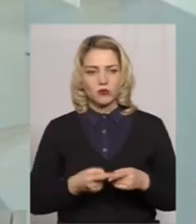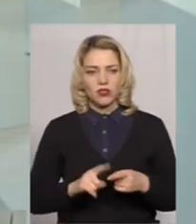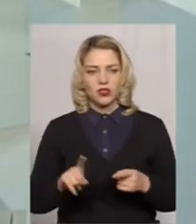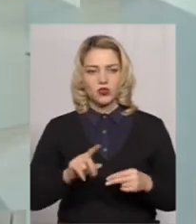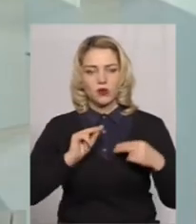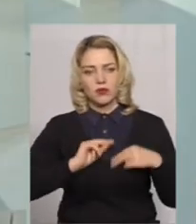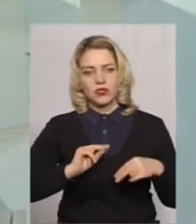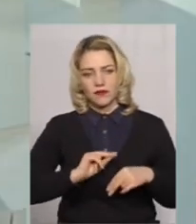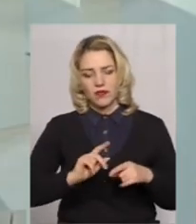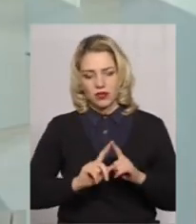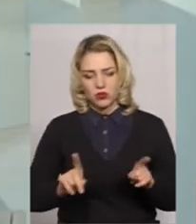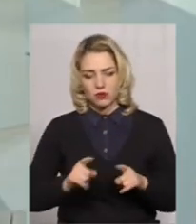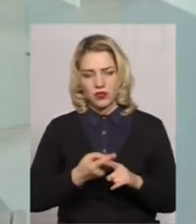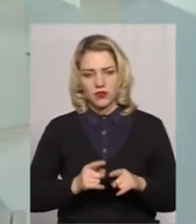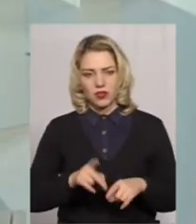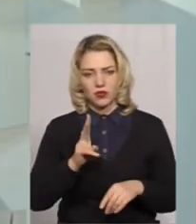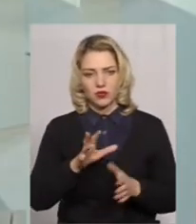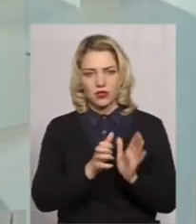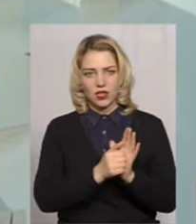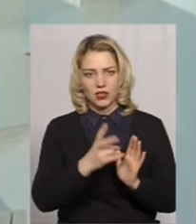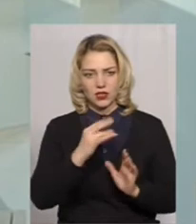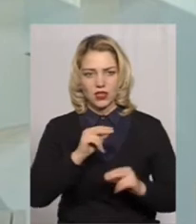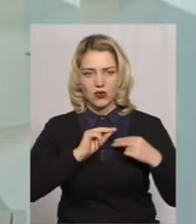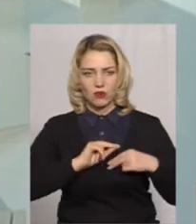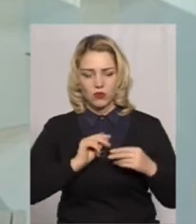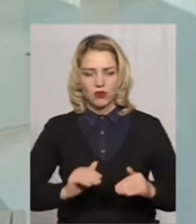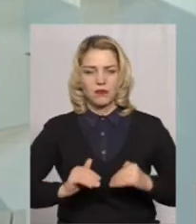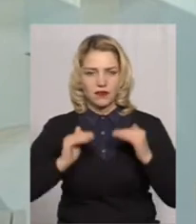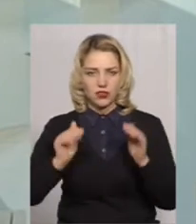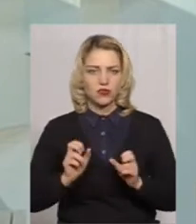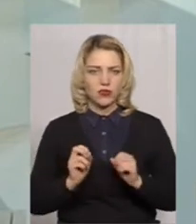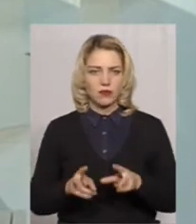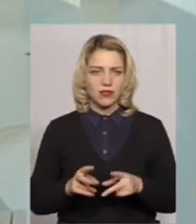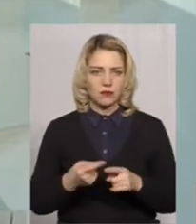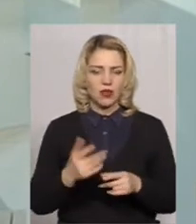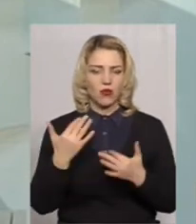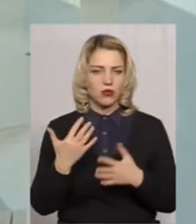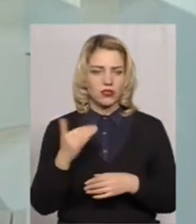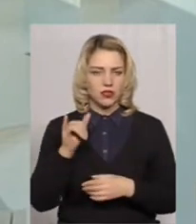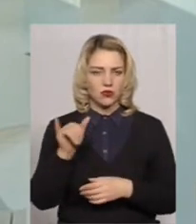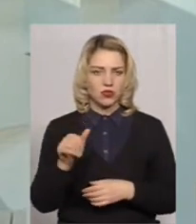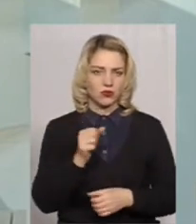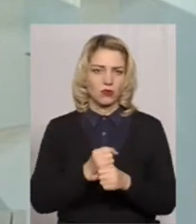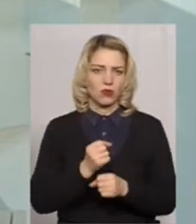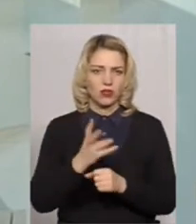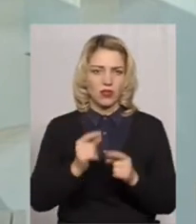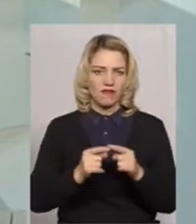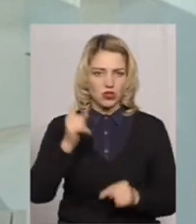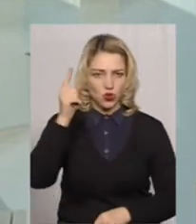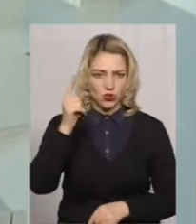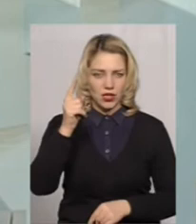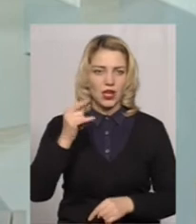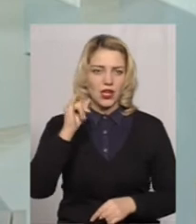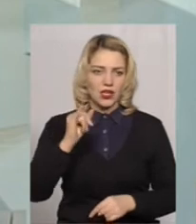працівників, особливо тих працівників, які зайняті на роботах підвищення небезпеки, оскільки роботи на висоті,